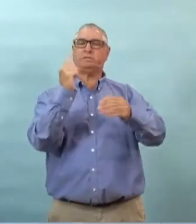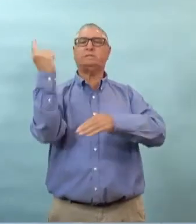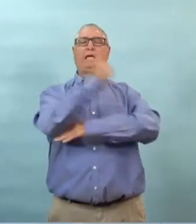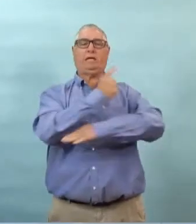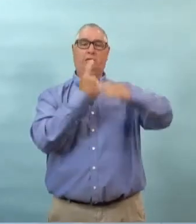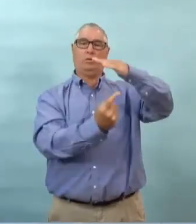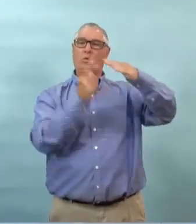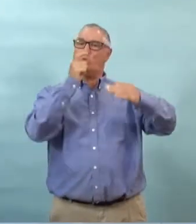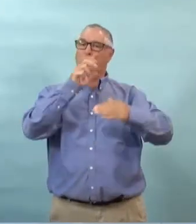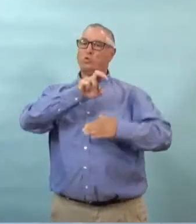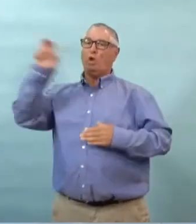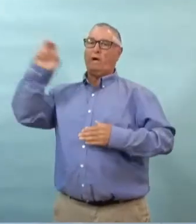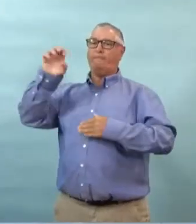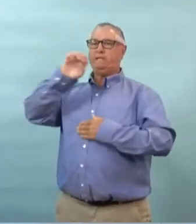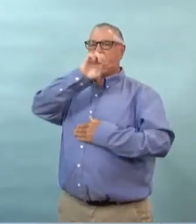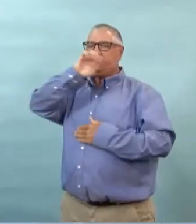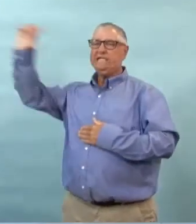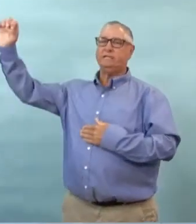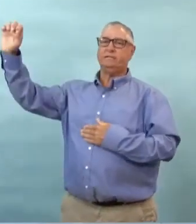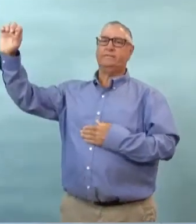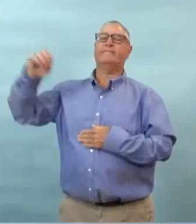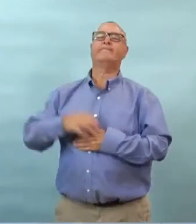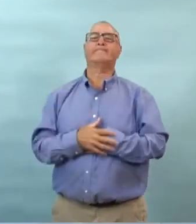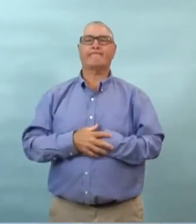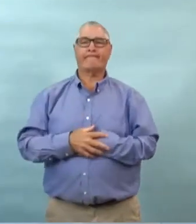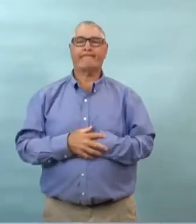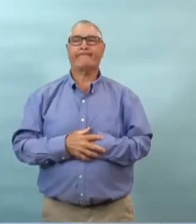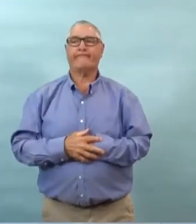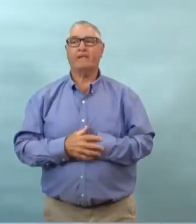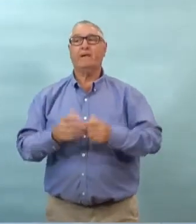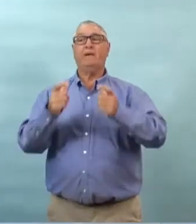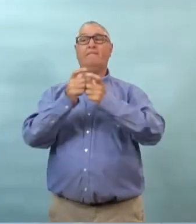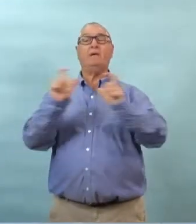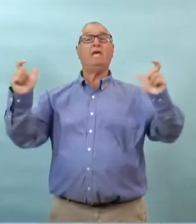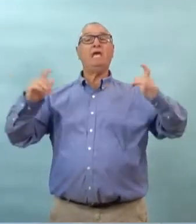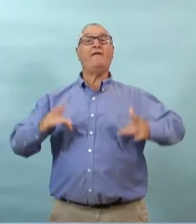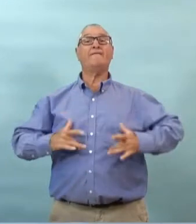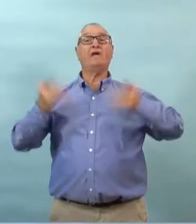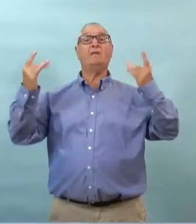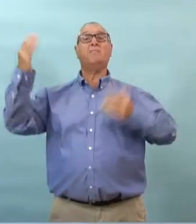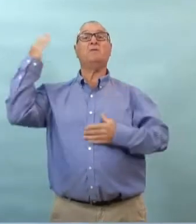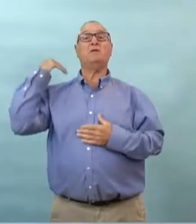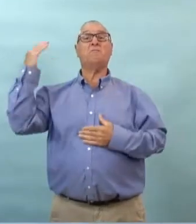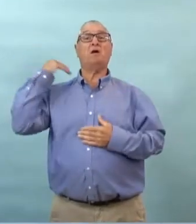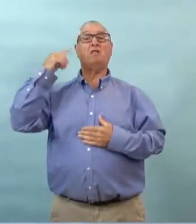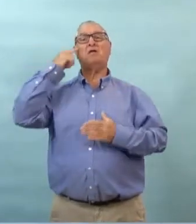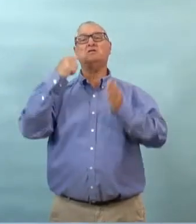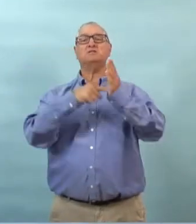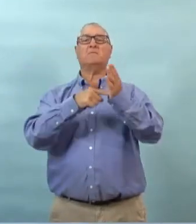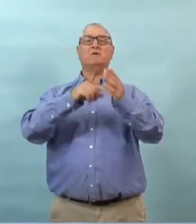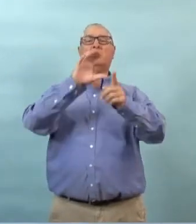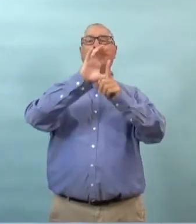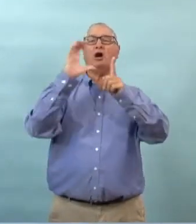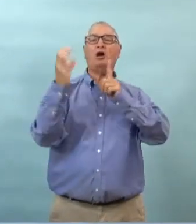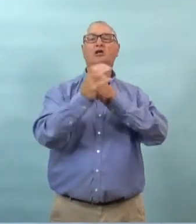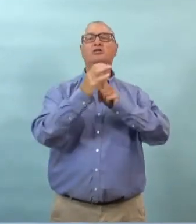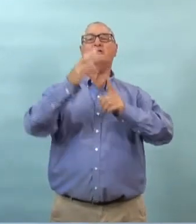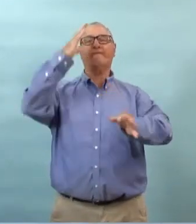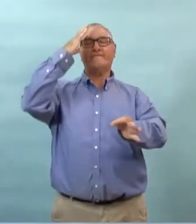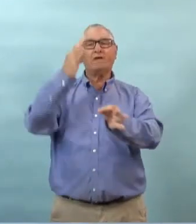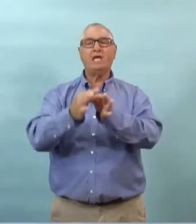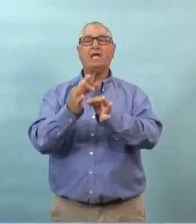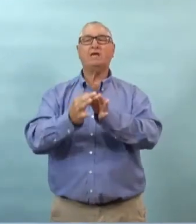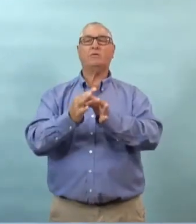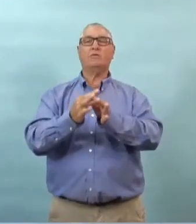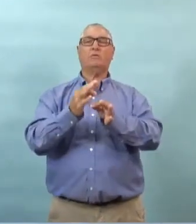de 30% d'occupation pour les services religieux mais on a quand même éliminé l'obligation